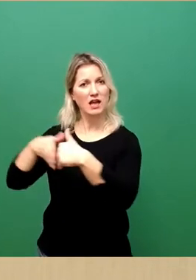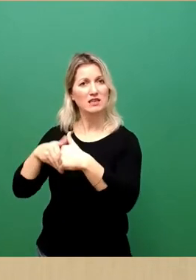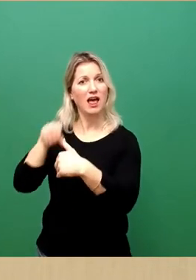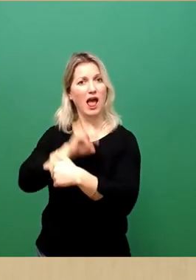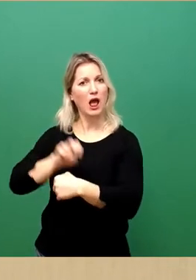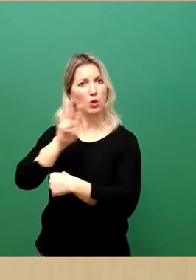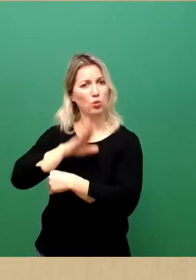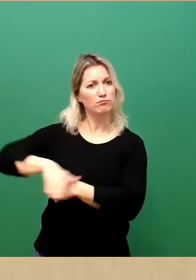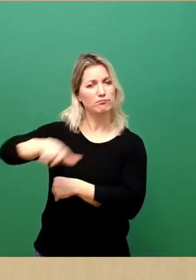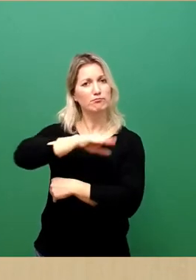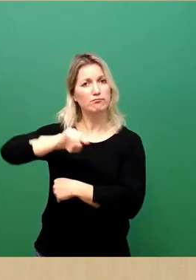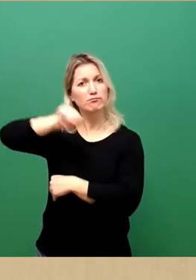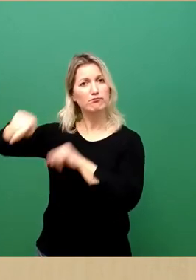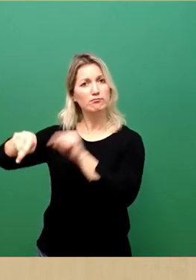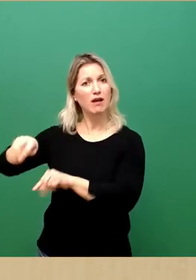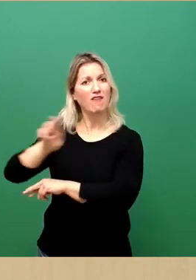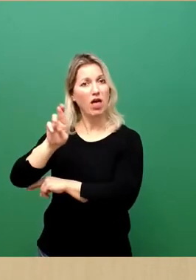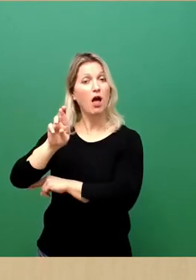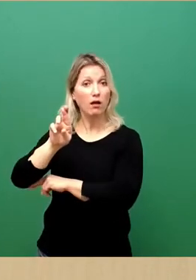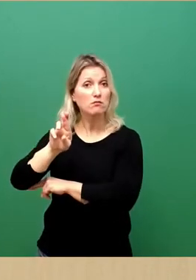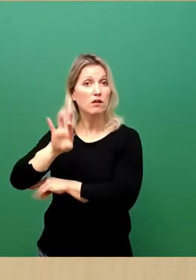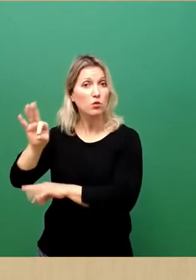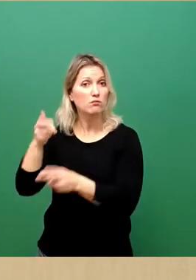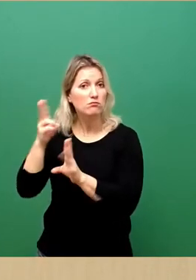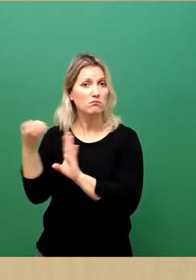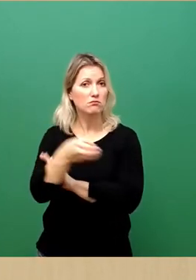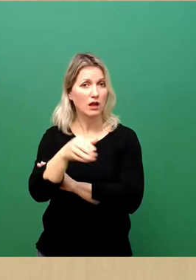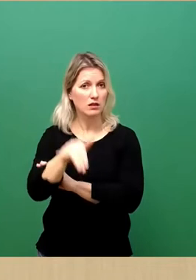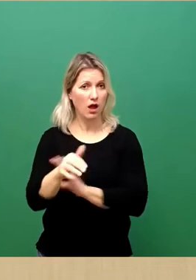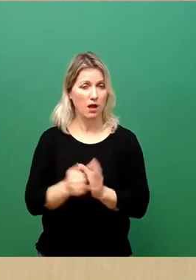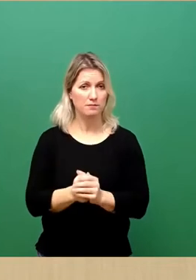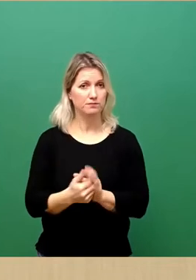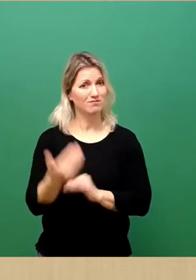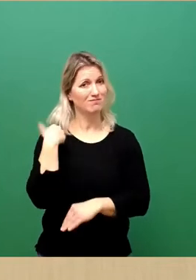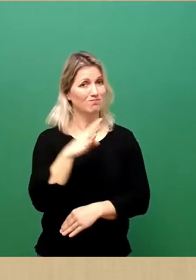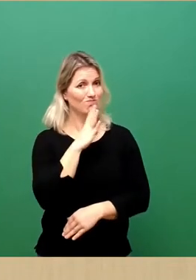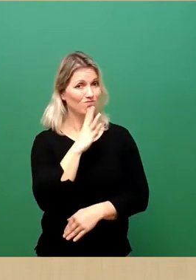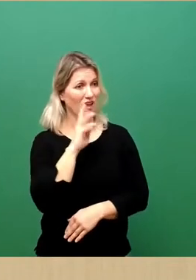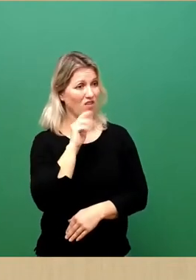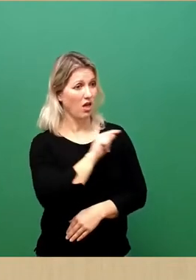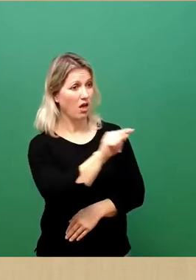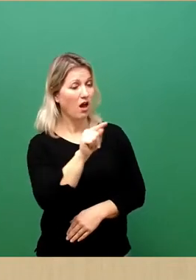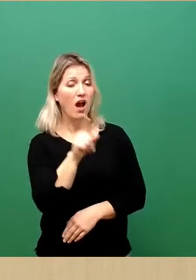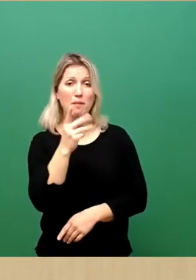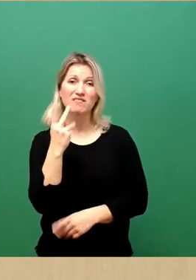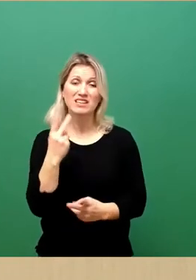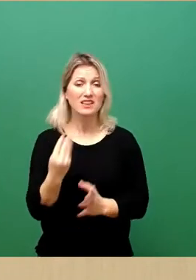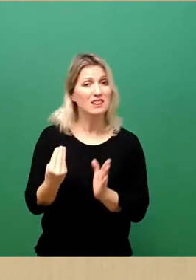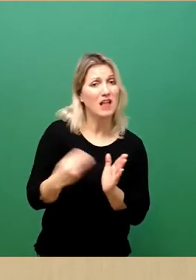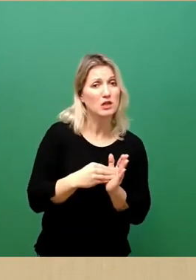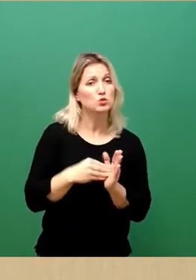Aber wir können und müssen, und das haben auch meine VorrednerInnen schon betont, wir müssen darüber hinausdenken, international,